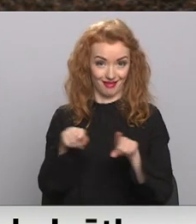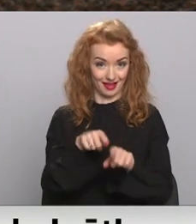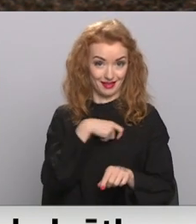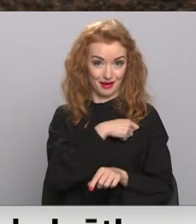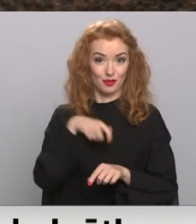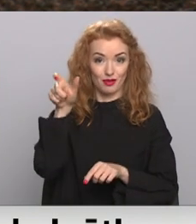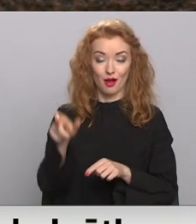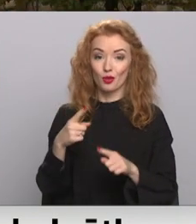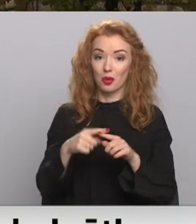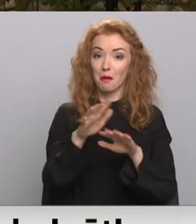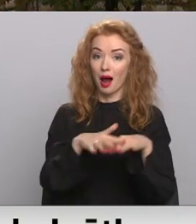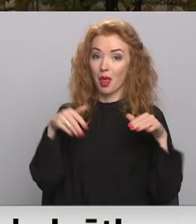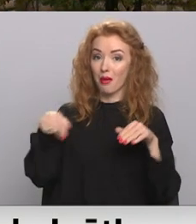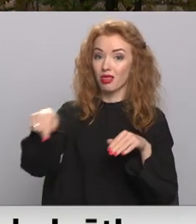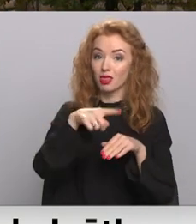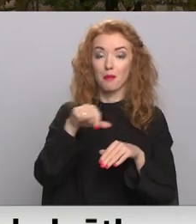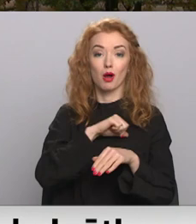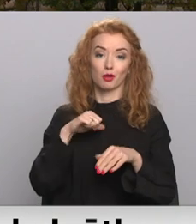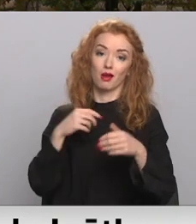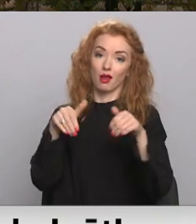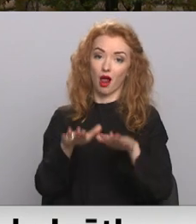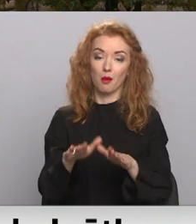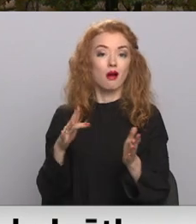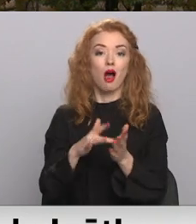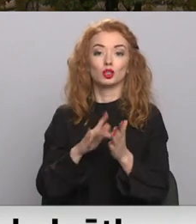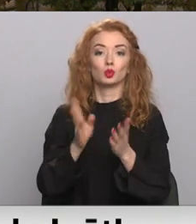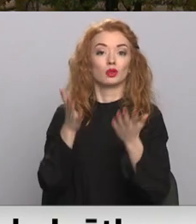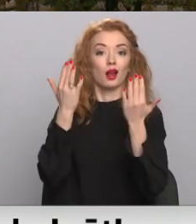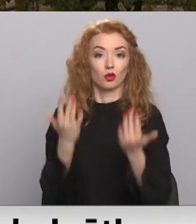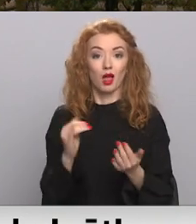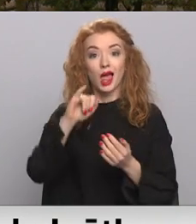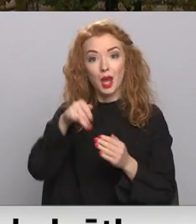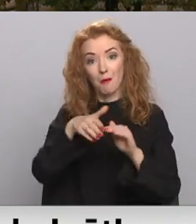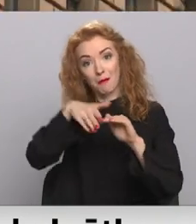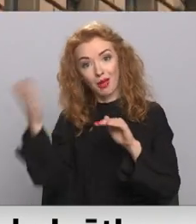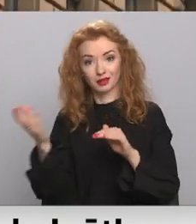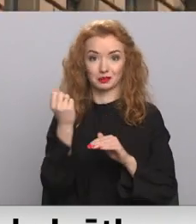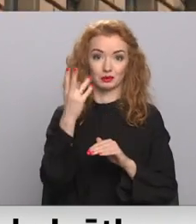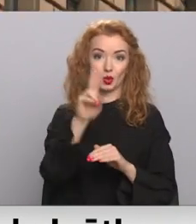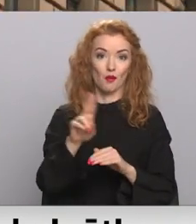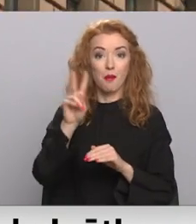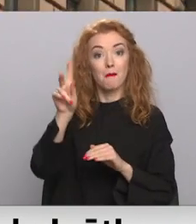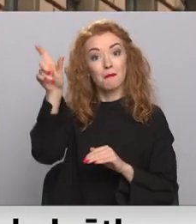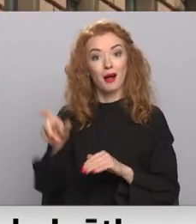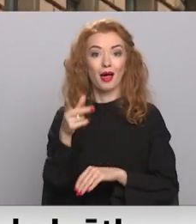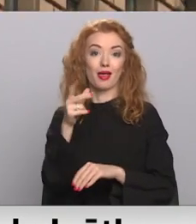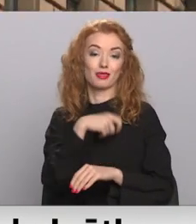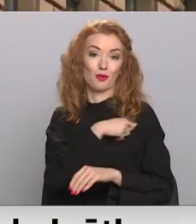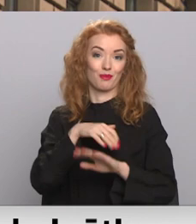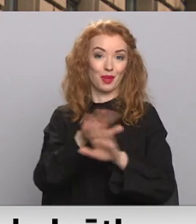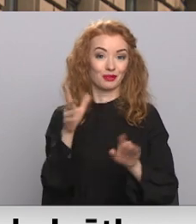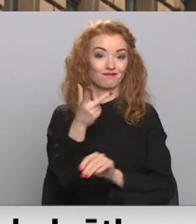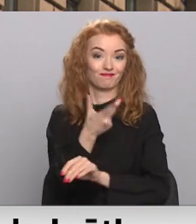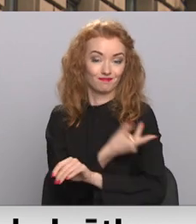un parlamentam pašam jānosaka sekas gadījumā, ja pēc 15. novembra kādam parlamentārietim nebūs certifikāts. Prasība